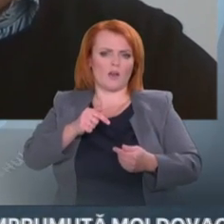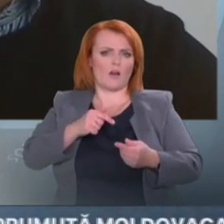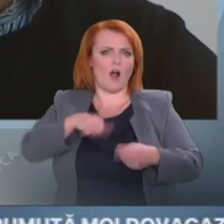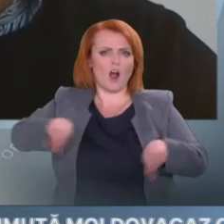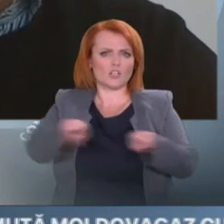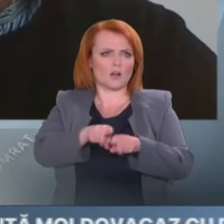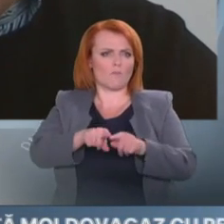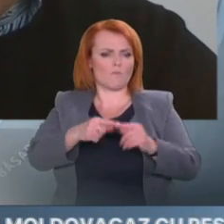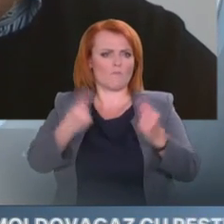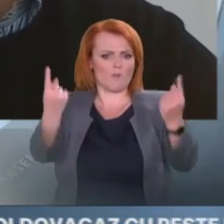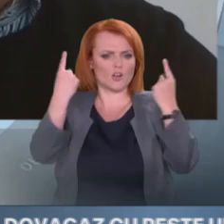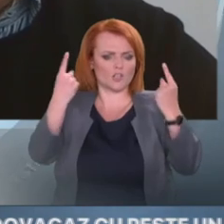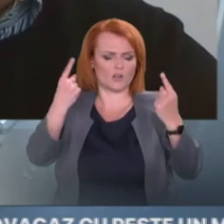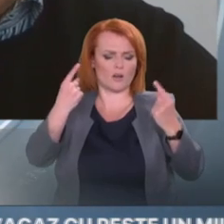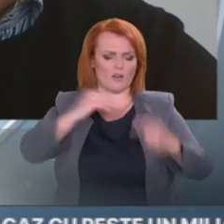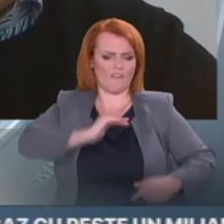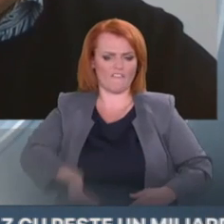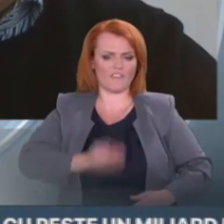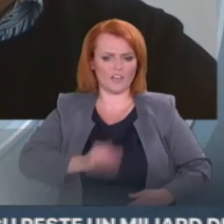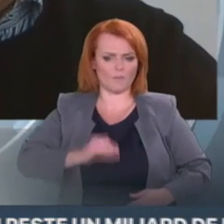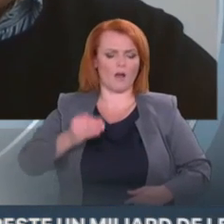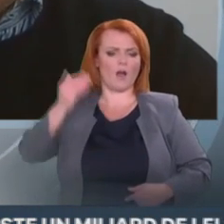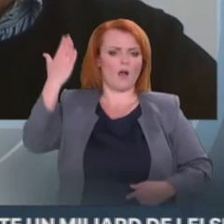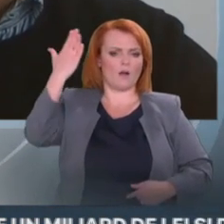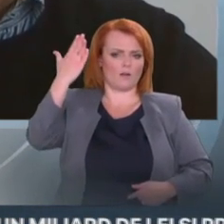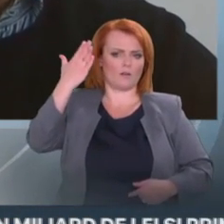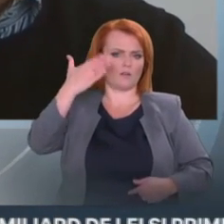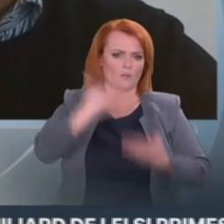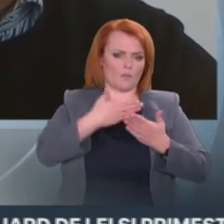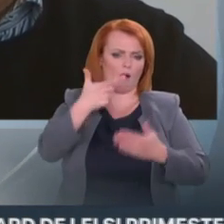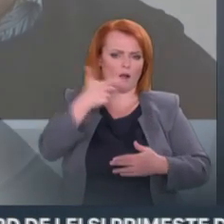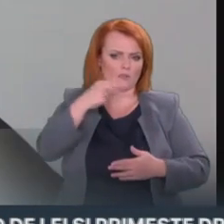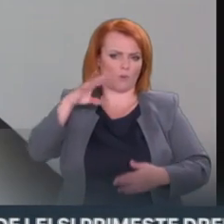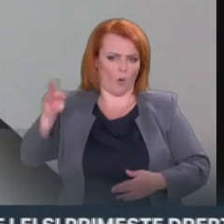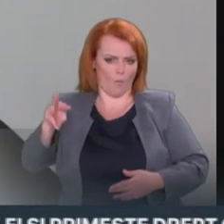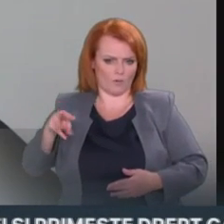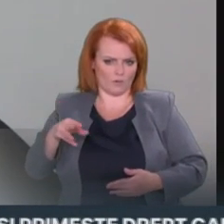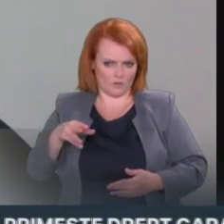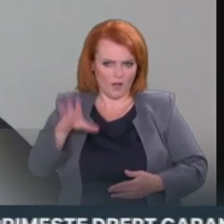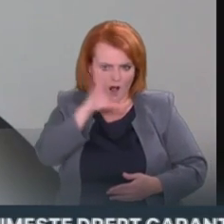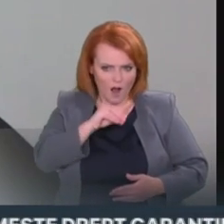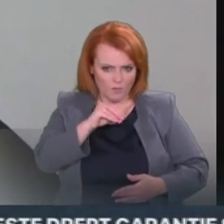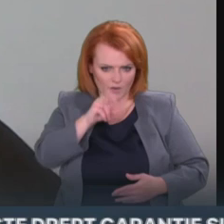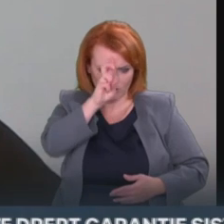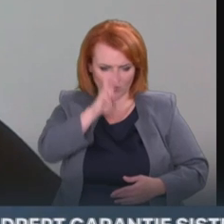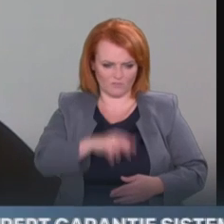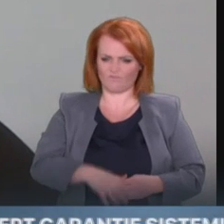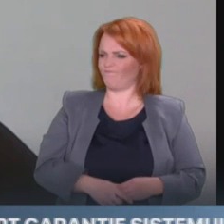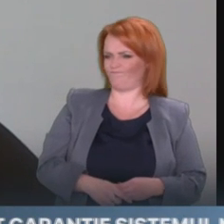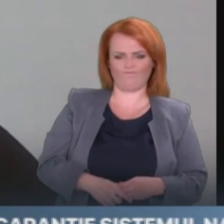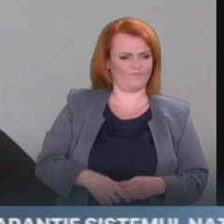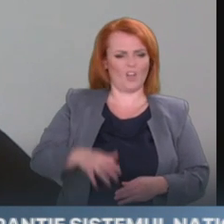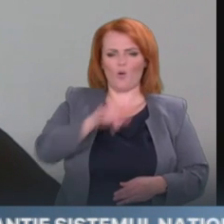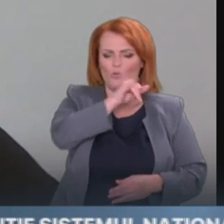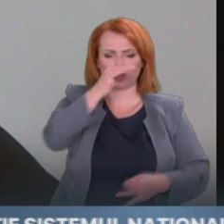motive suficiente să acționeze în judecat Gazprom și nu a făcut-o până acum și cred că nu o va face nici de acum